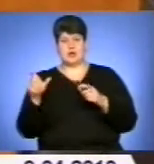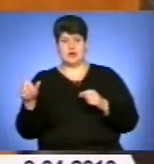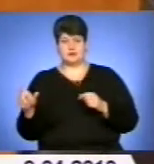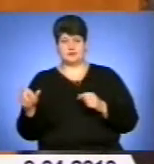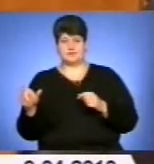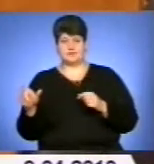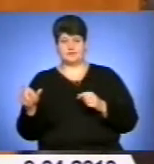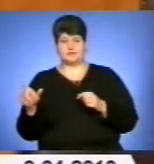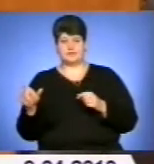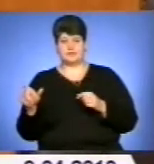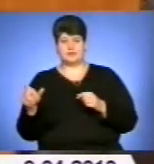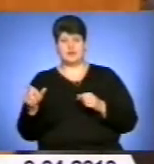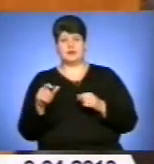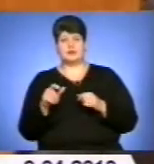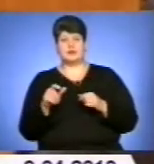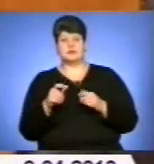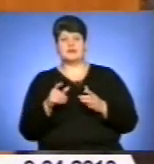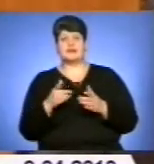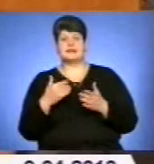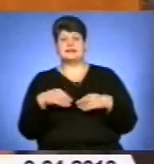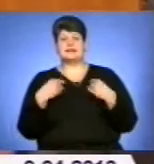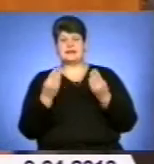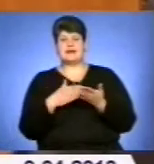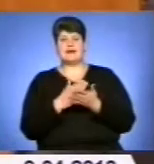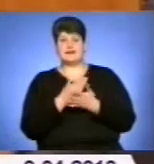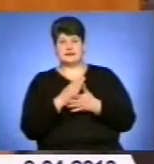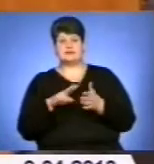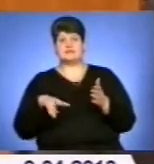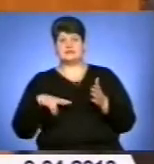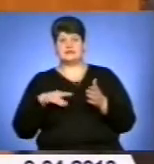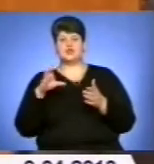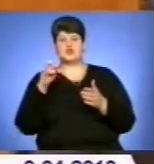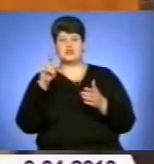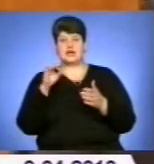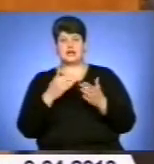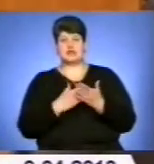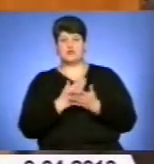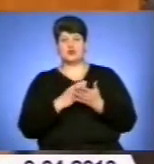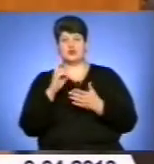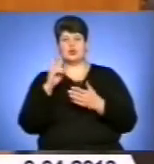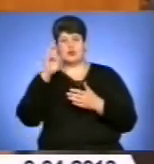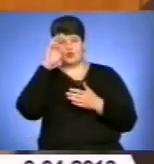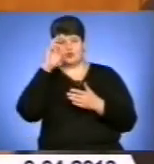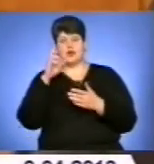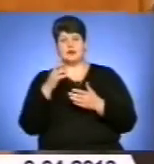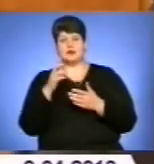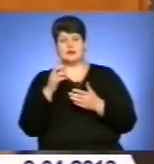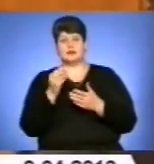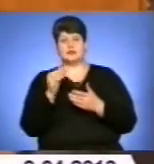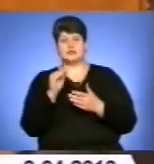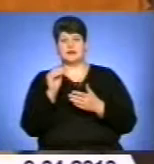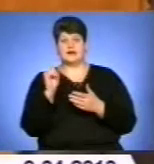Розвиток територій, надання якісних адміністративних, соціальних послуг, комунальних послуг сьогодні стало